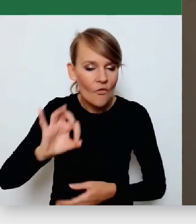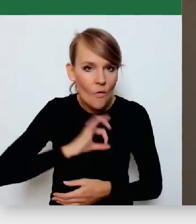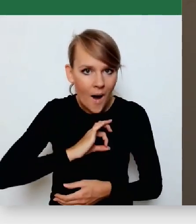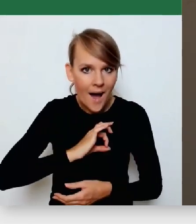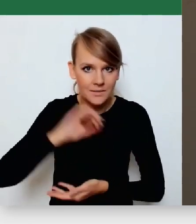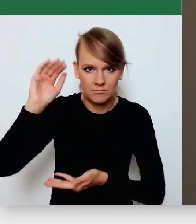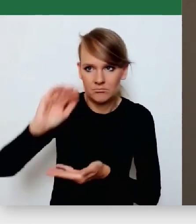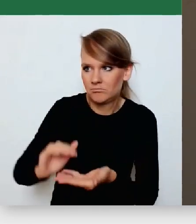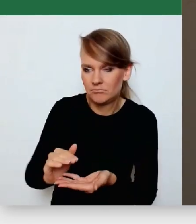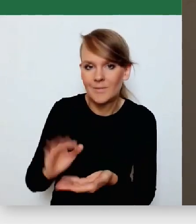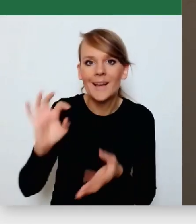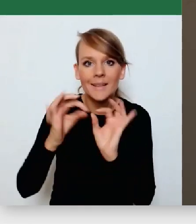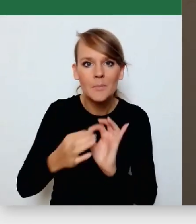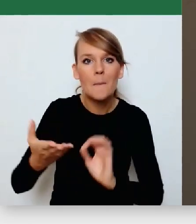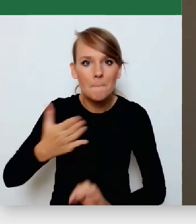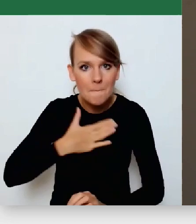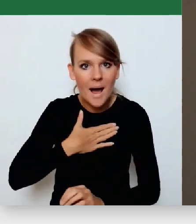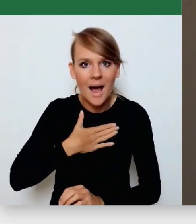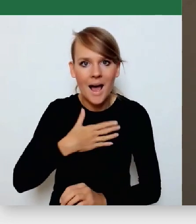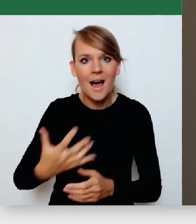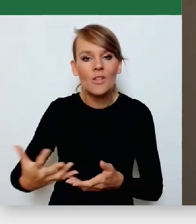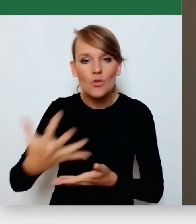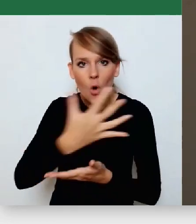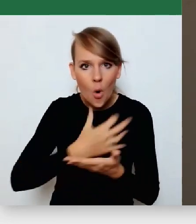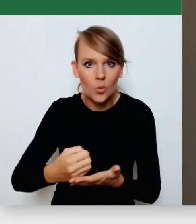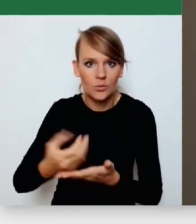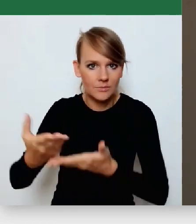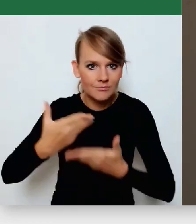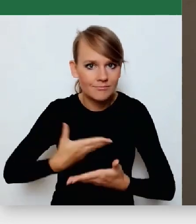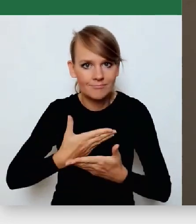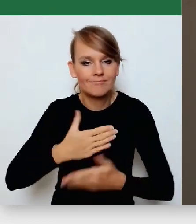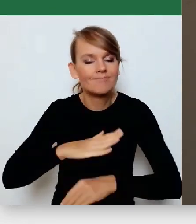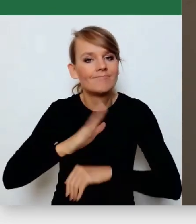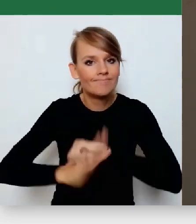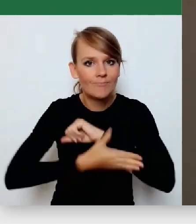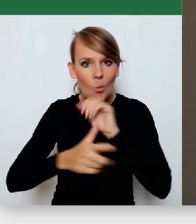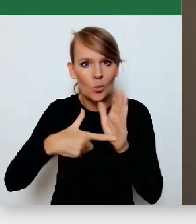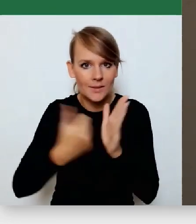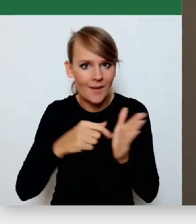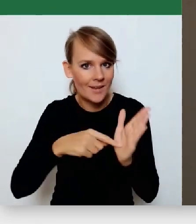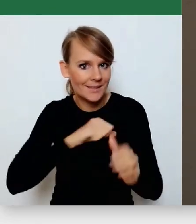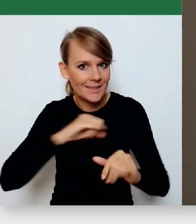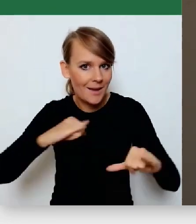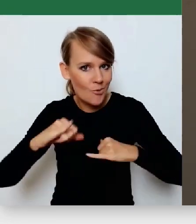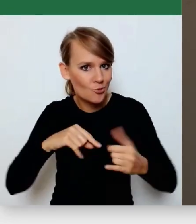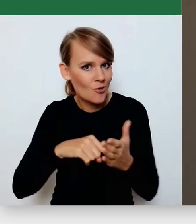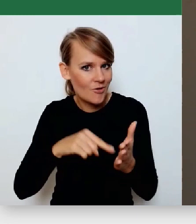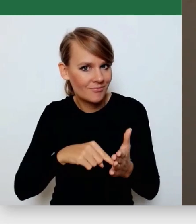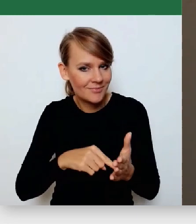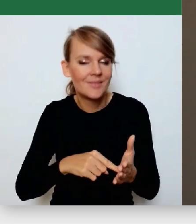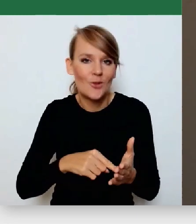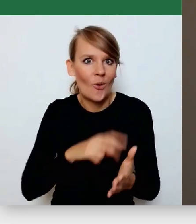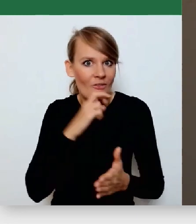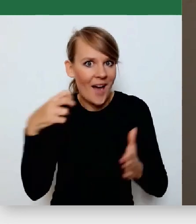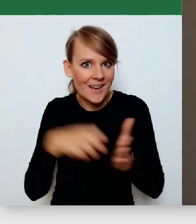zagwarantowanym ustawą samorządową, to dziś nie byłoby dyskusji o tym, że